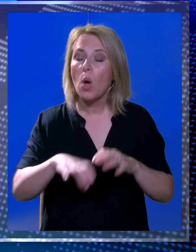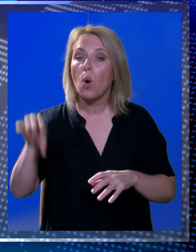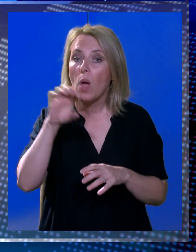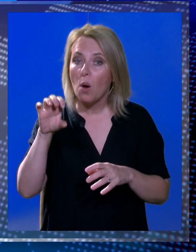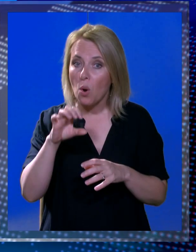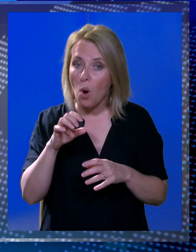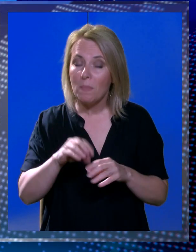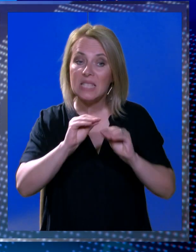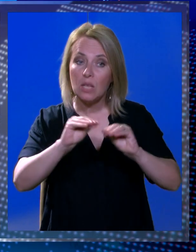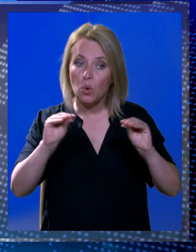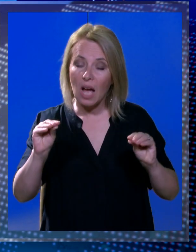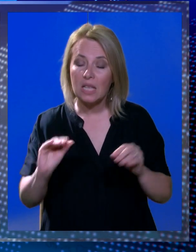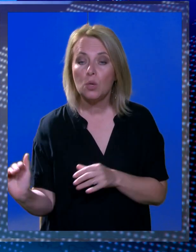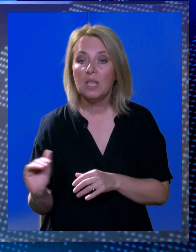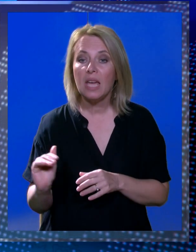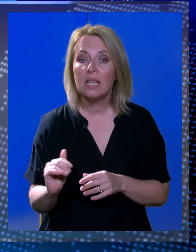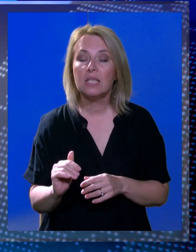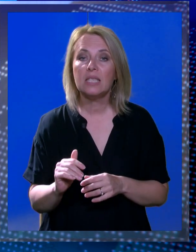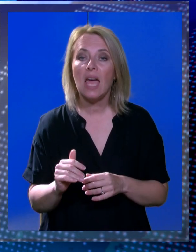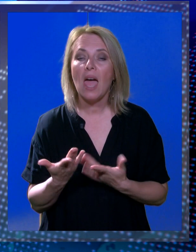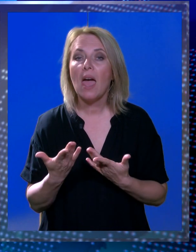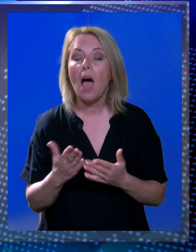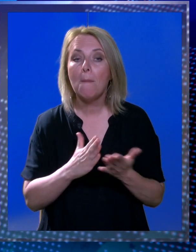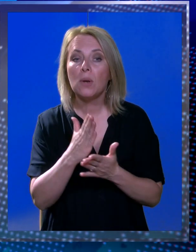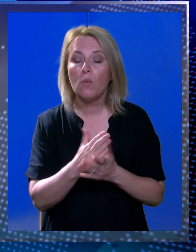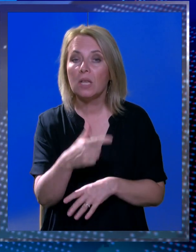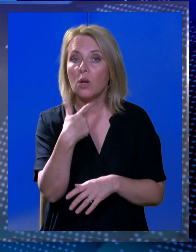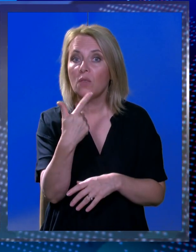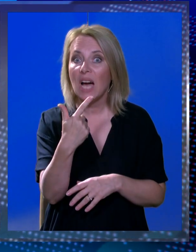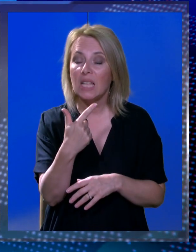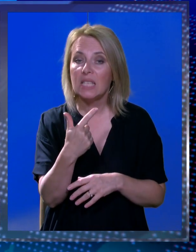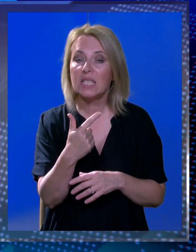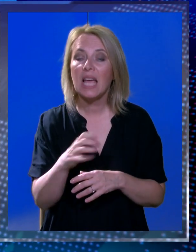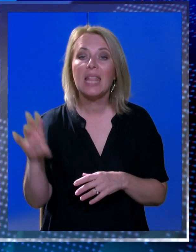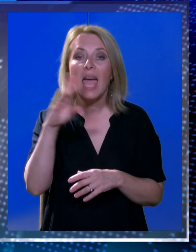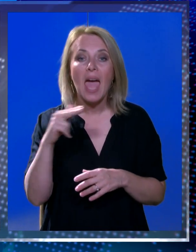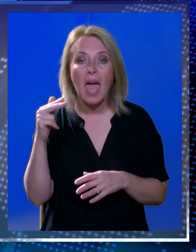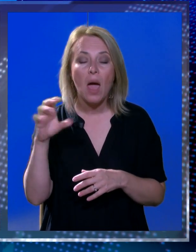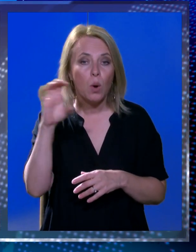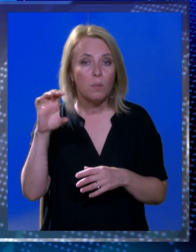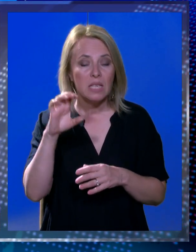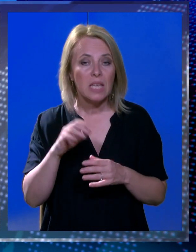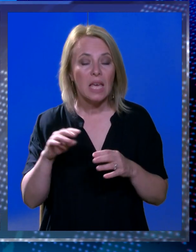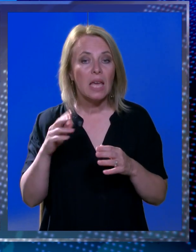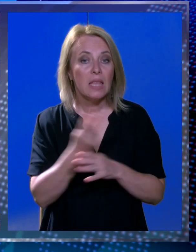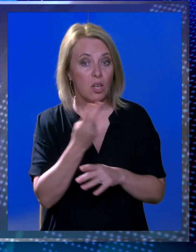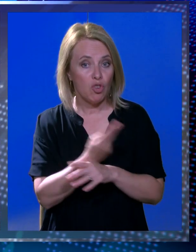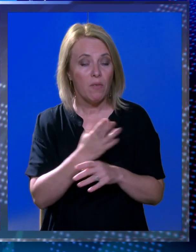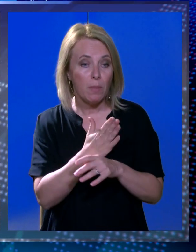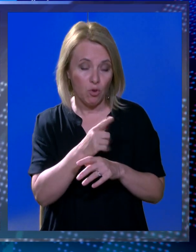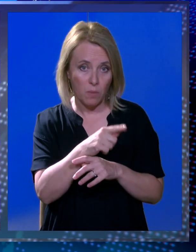edukaciju djece uzrasta od 6 do 7 godina, a provodi ga oko 20 europskih zemalja među kojima i Hrvatska.